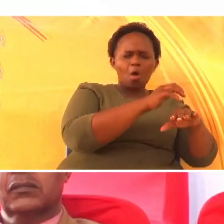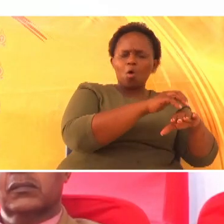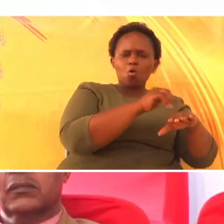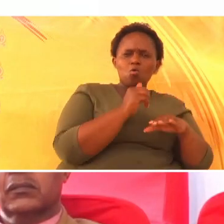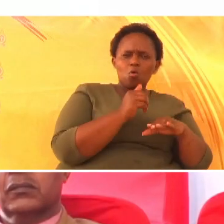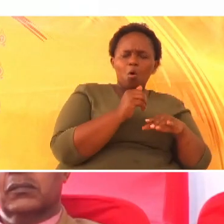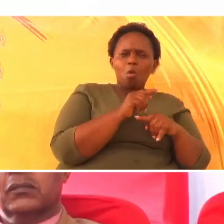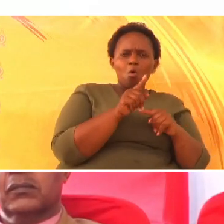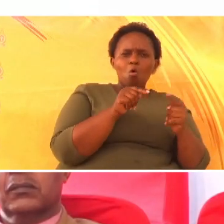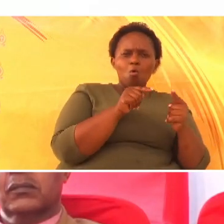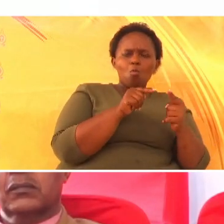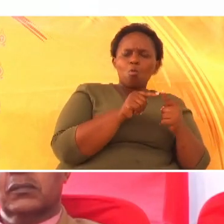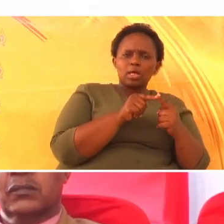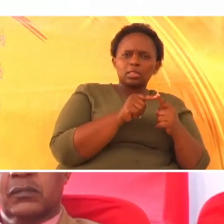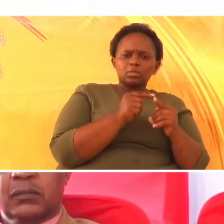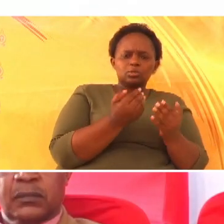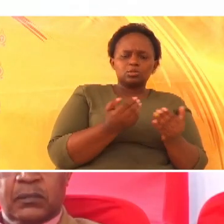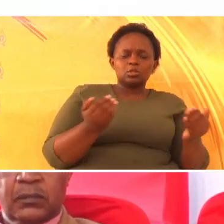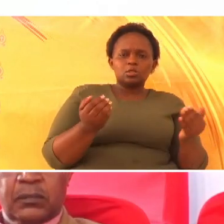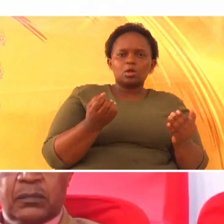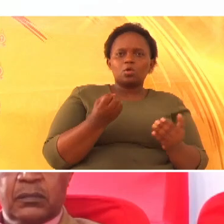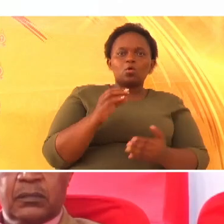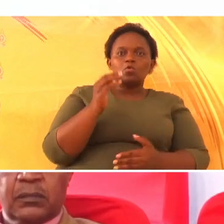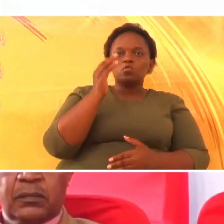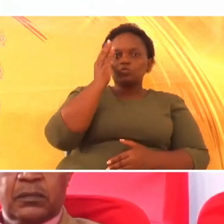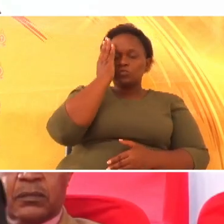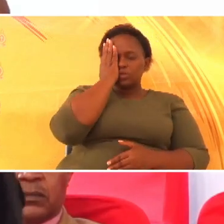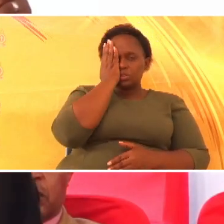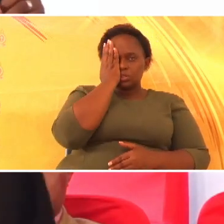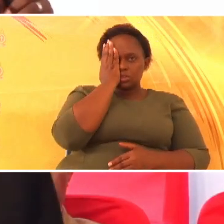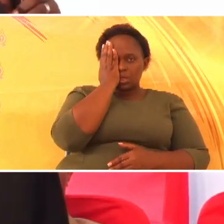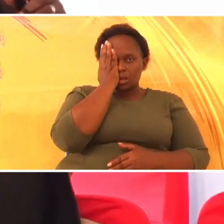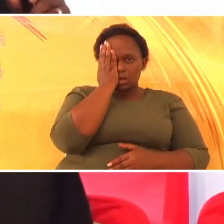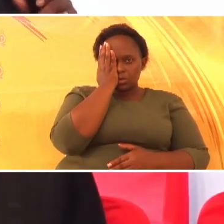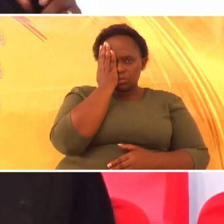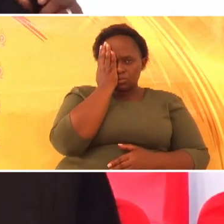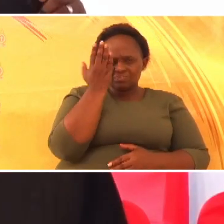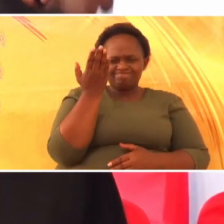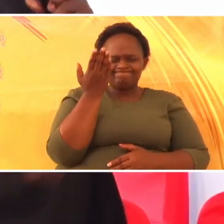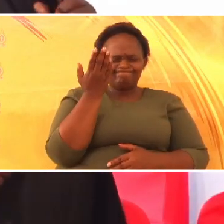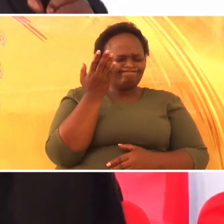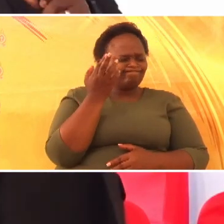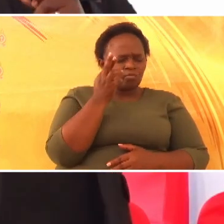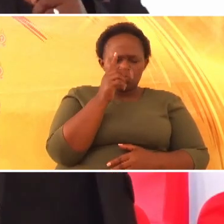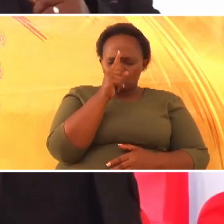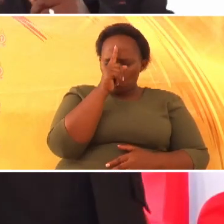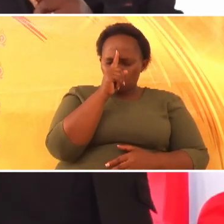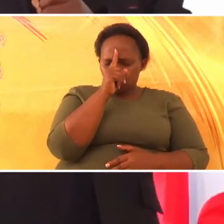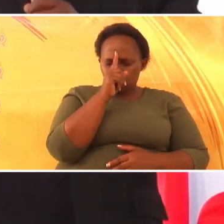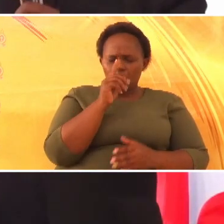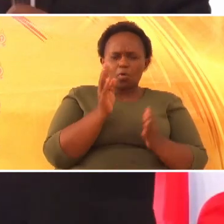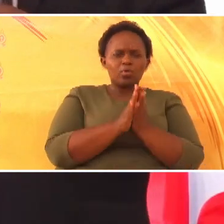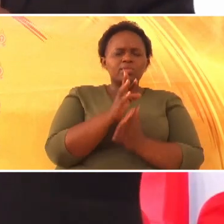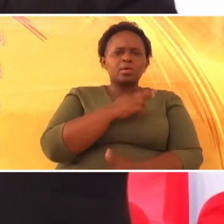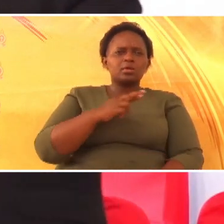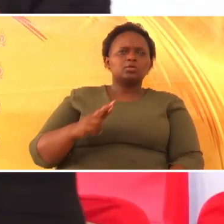wana wa Israeli walikuwa very religious. Sama religious.